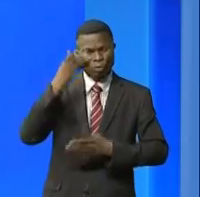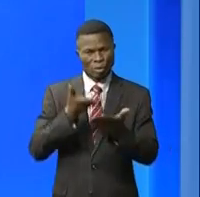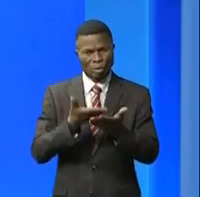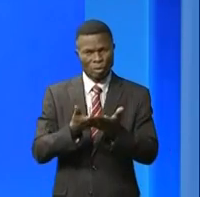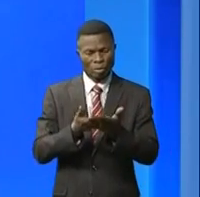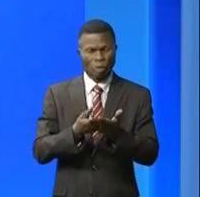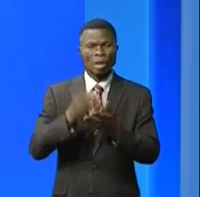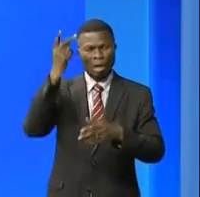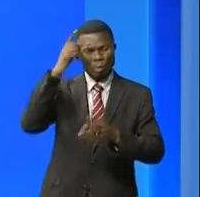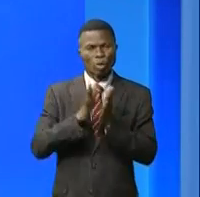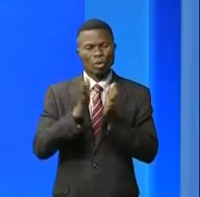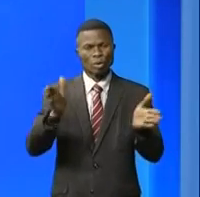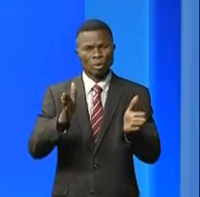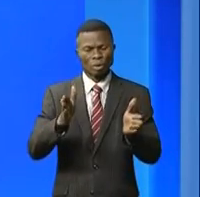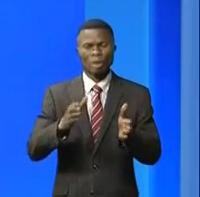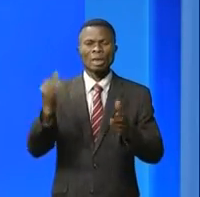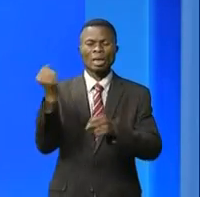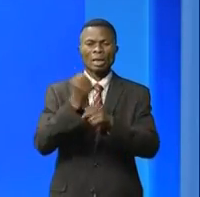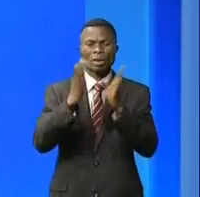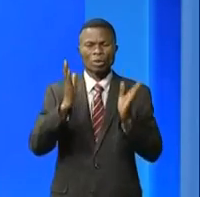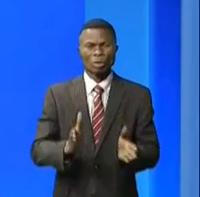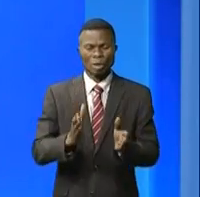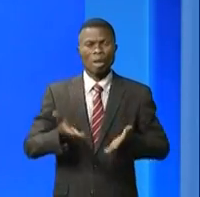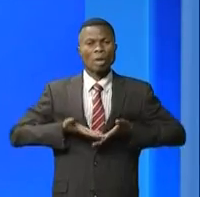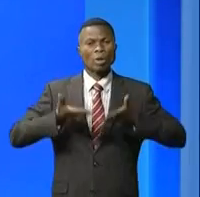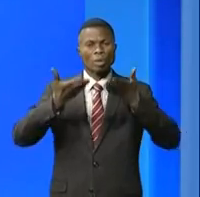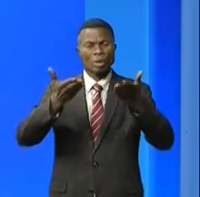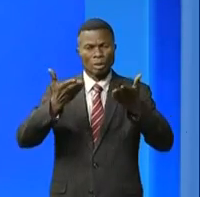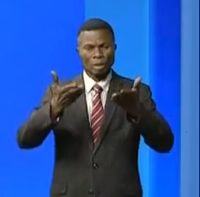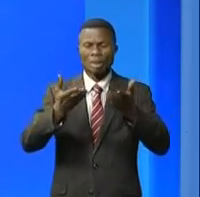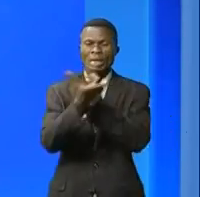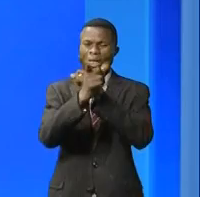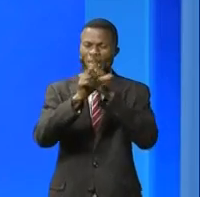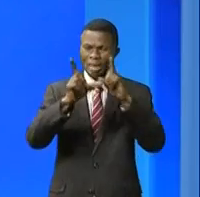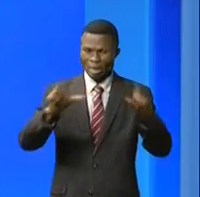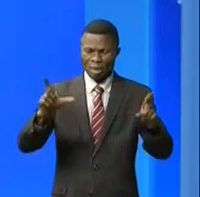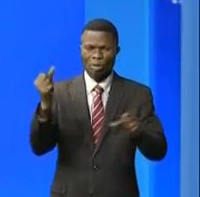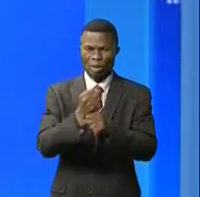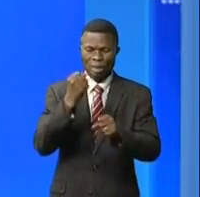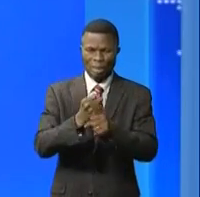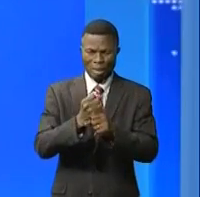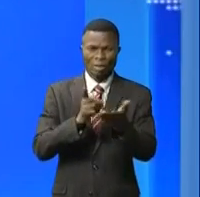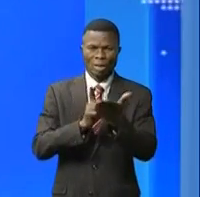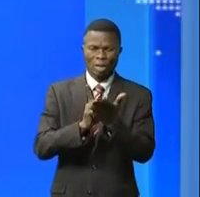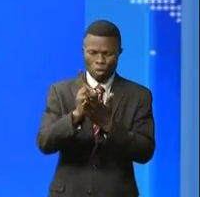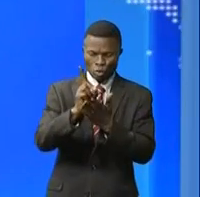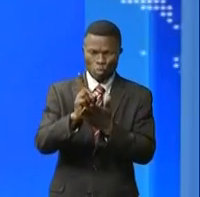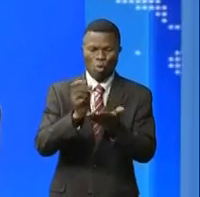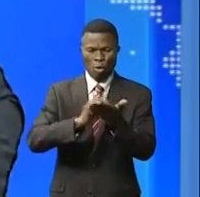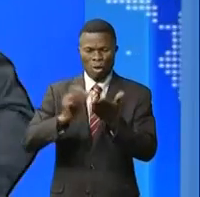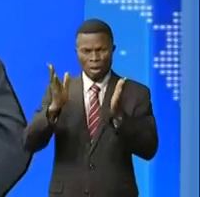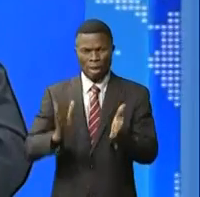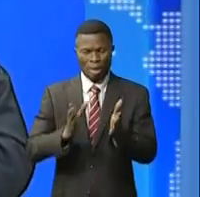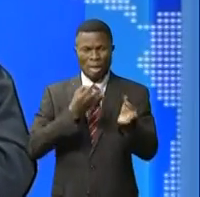et sa politique générale pour les artistes tout en proposant de libéraliser ce secteur du droit d'auteur nous y reviendrons avec